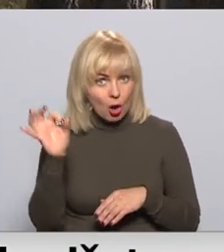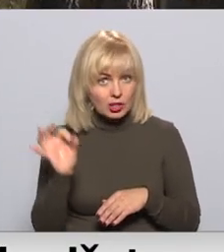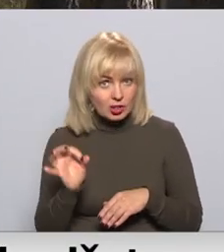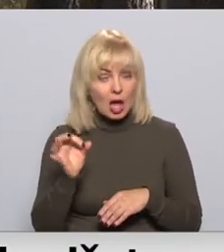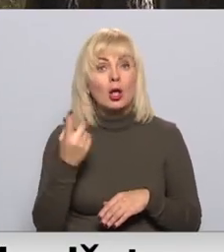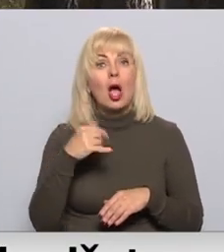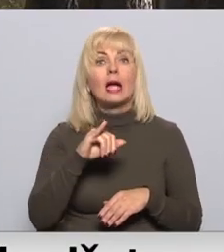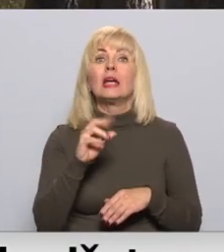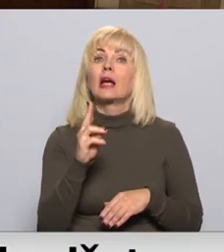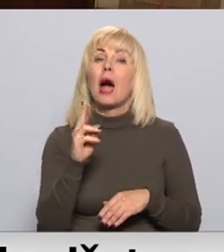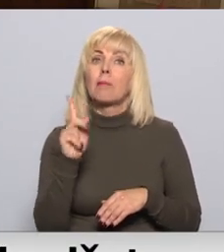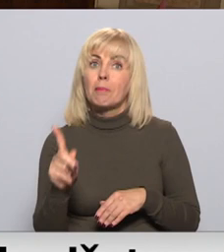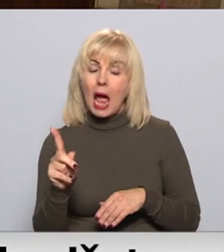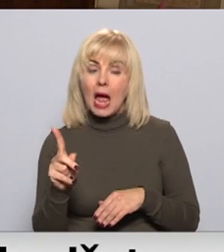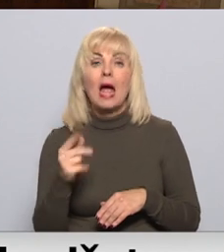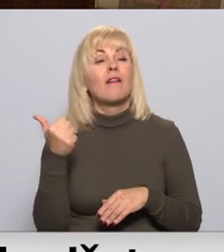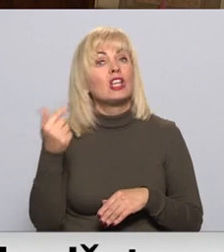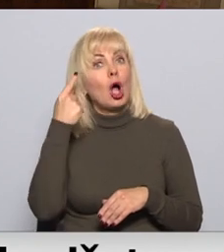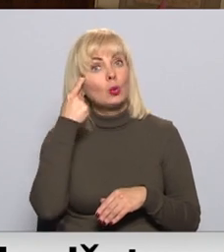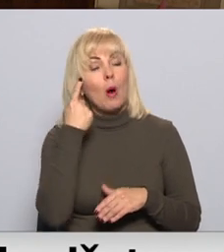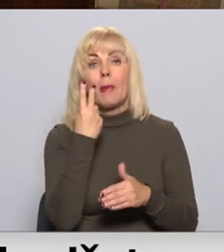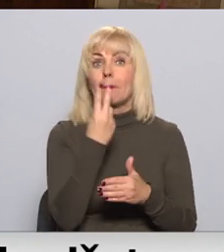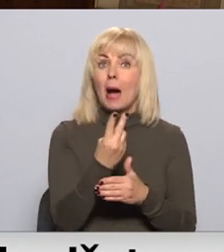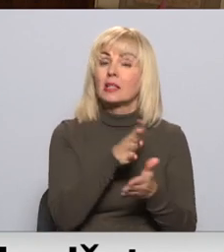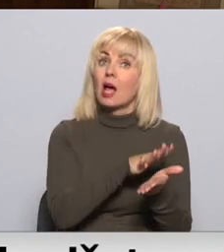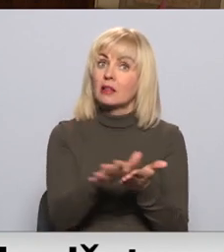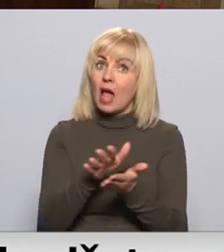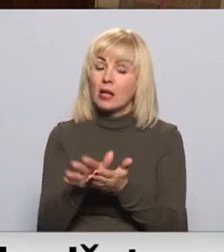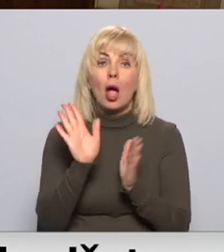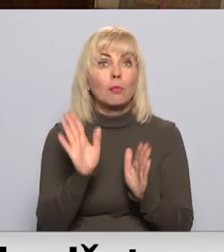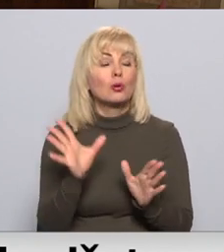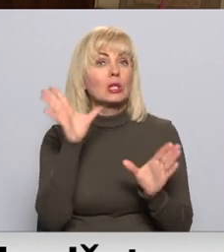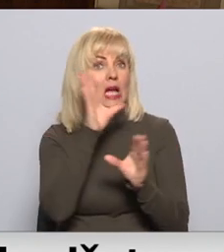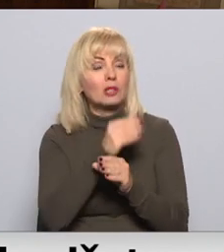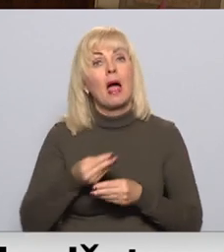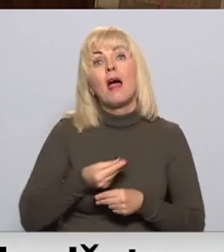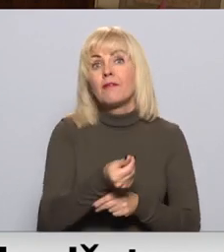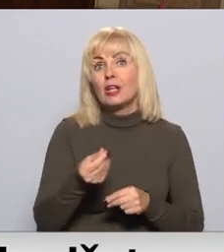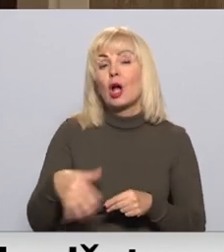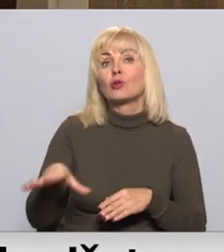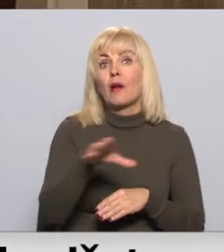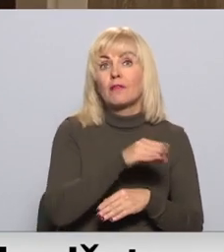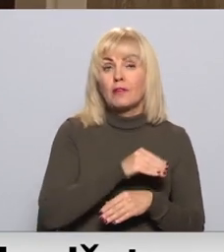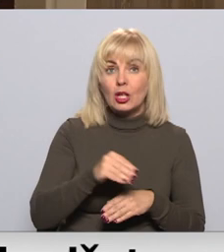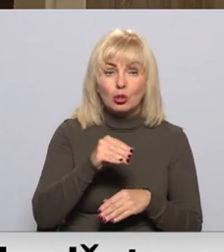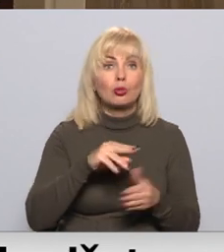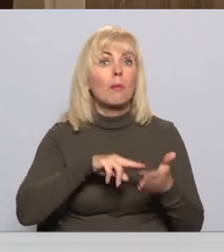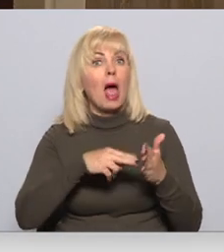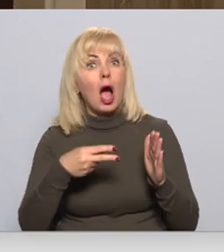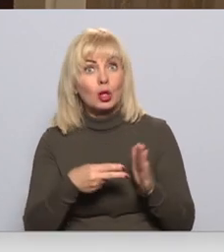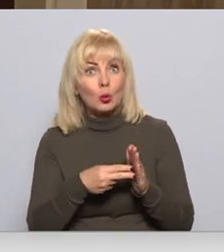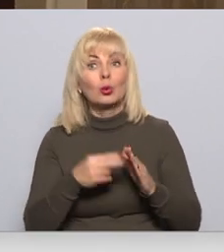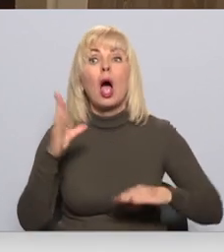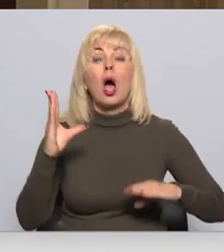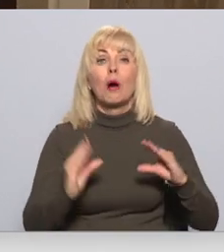no iegušamies koproduktu. Viņu prātēt paredzētajiem tēriņiem būs iespējams finansēt visu iecerēto. Jā, budžets ir